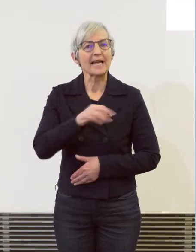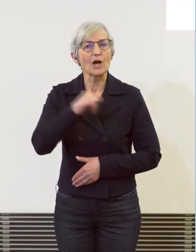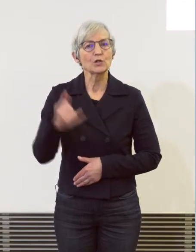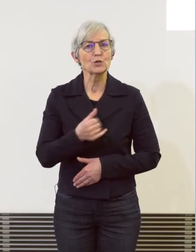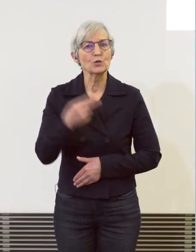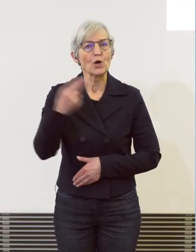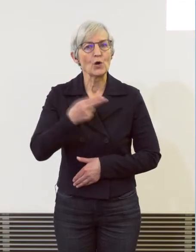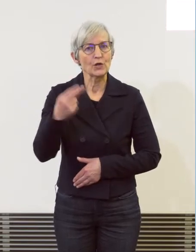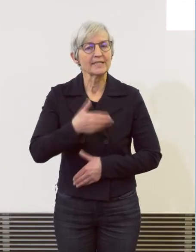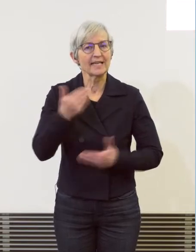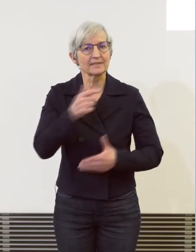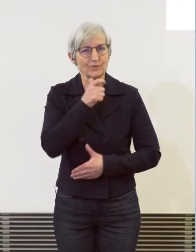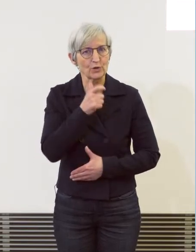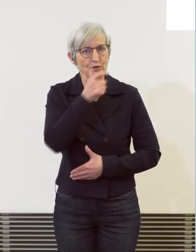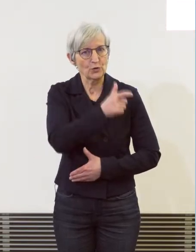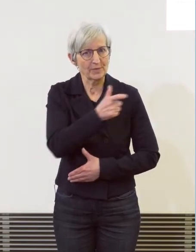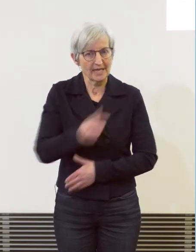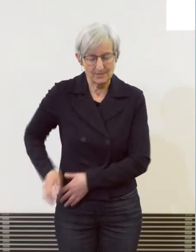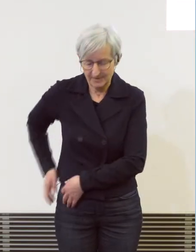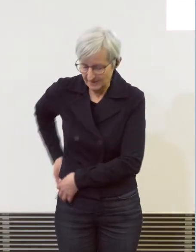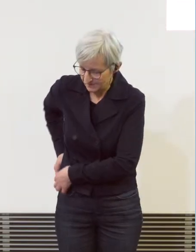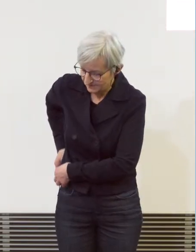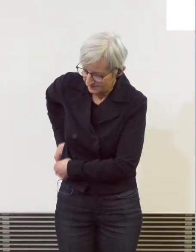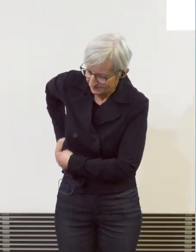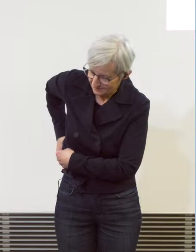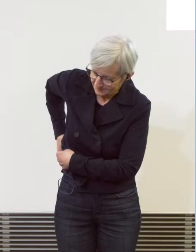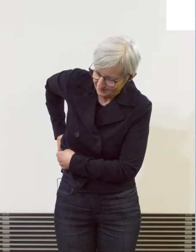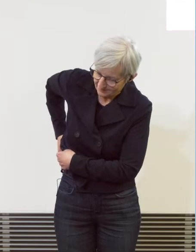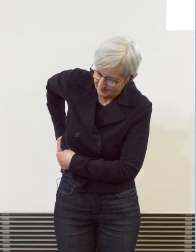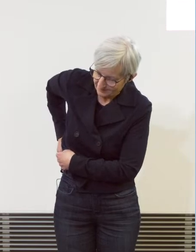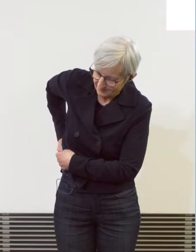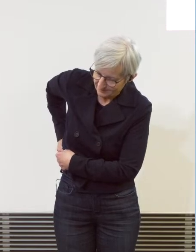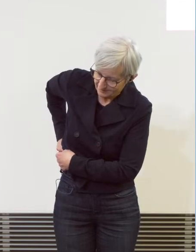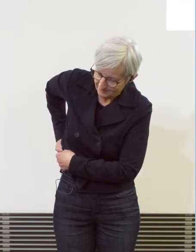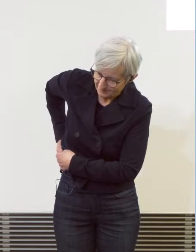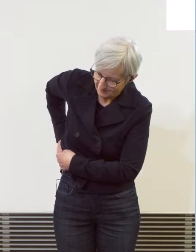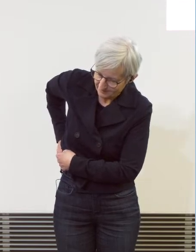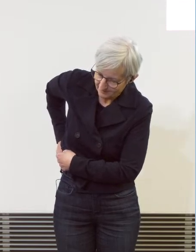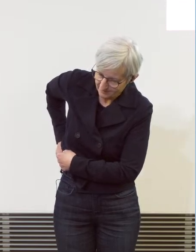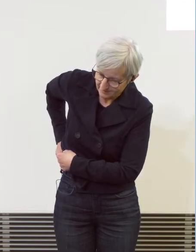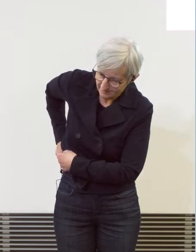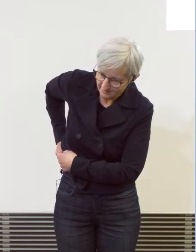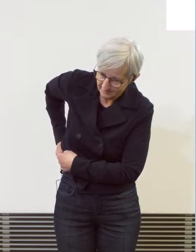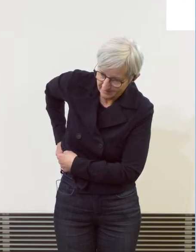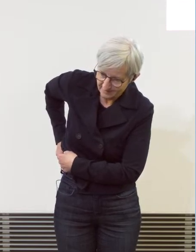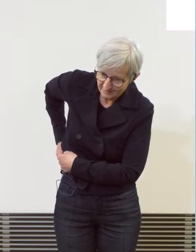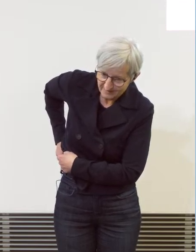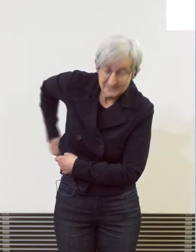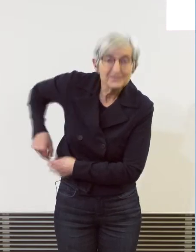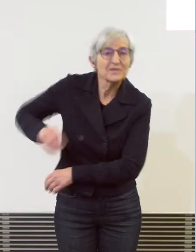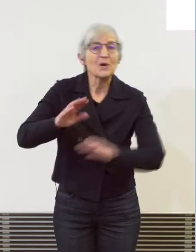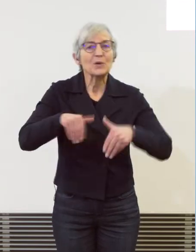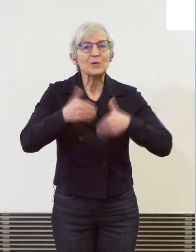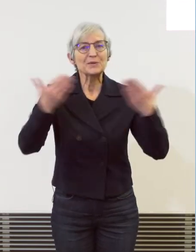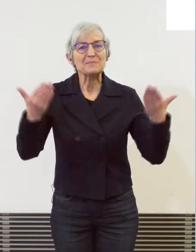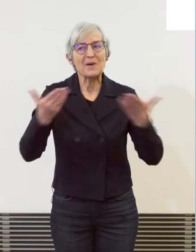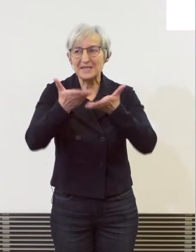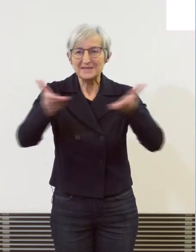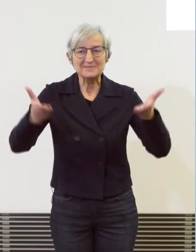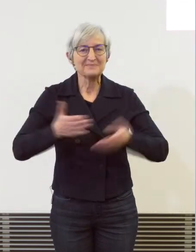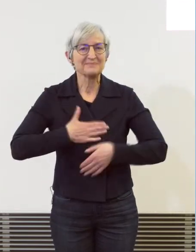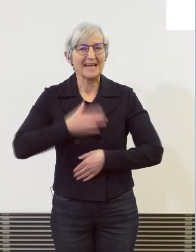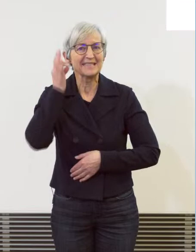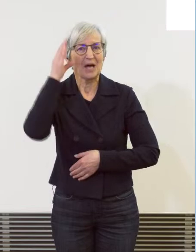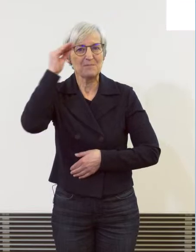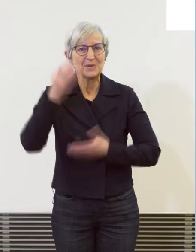Und jetzt gebe ich gerne das Wort am Sicherheitsdirektor des Kantons Zürich. Guten Morgen miteinander, meine Damen und Herren. Vielen